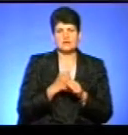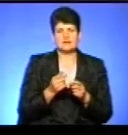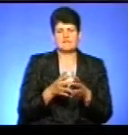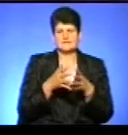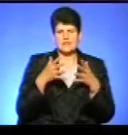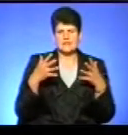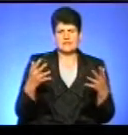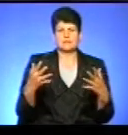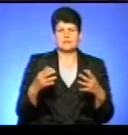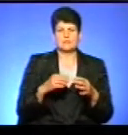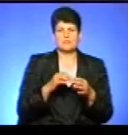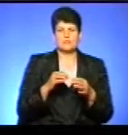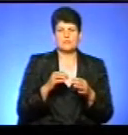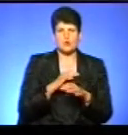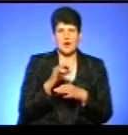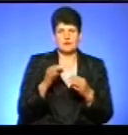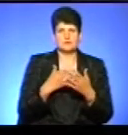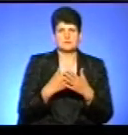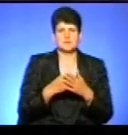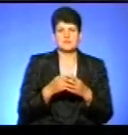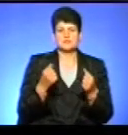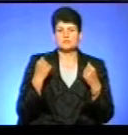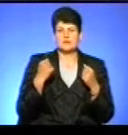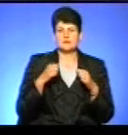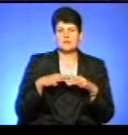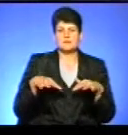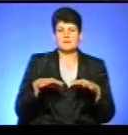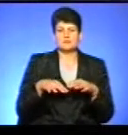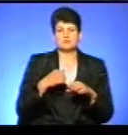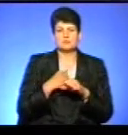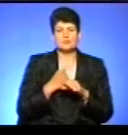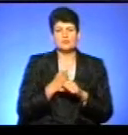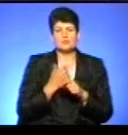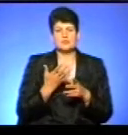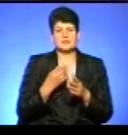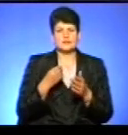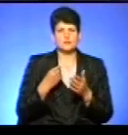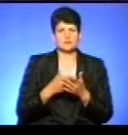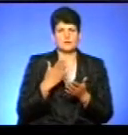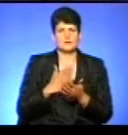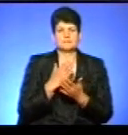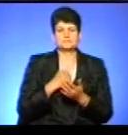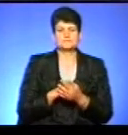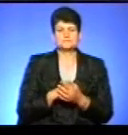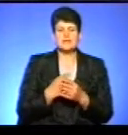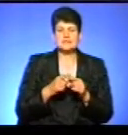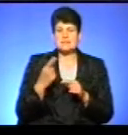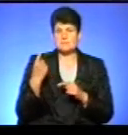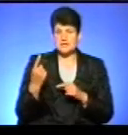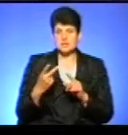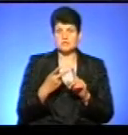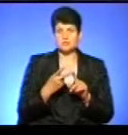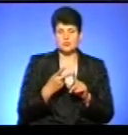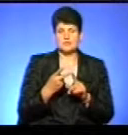проєкти. Наприклад, облаштувати спортивний майданчик, або облаштувати якісь роботи, які є дуже дороговартісними. Це перше. І